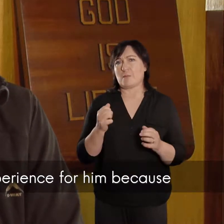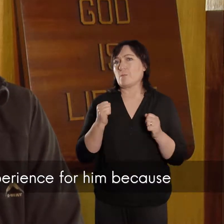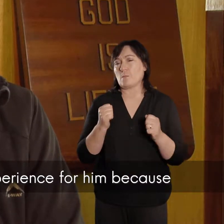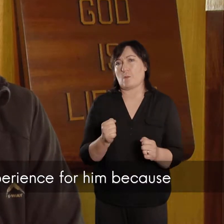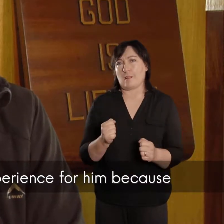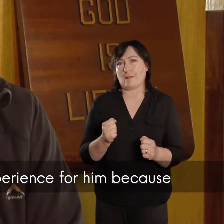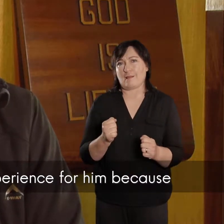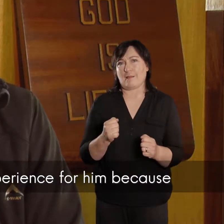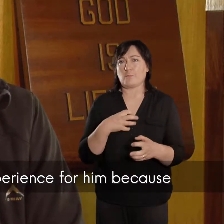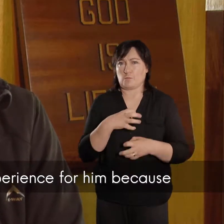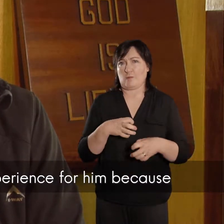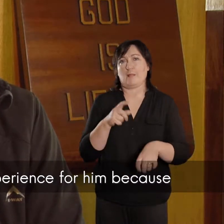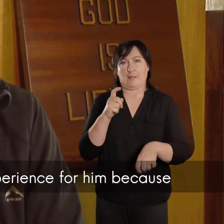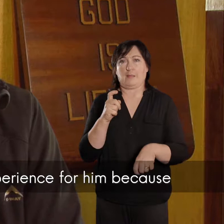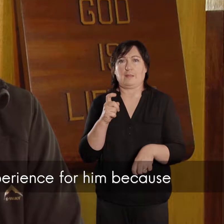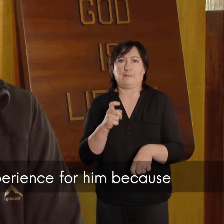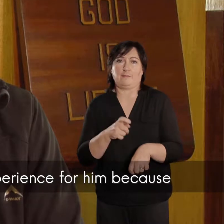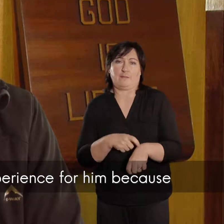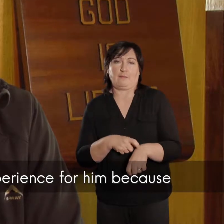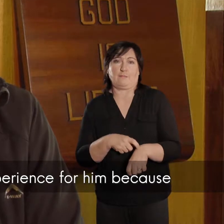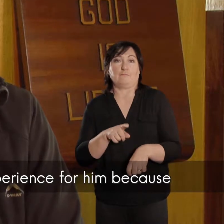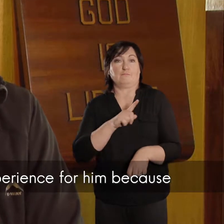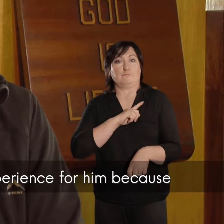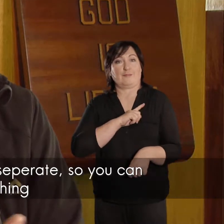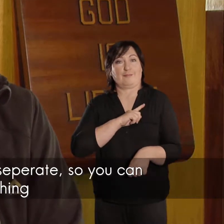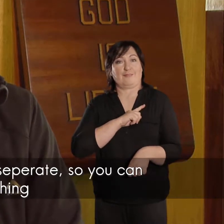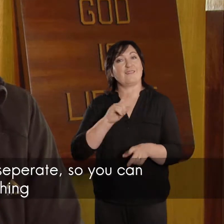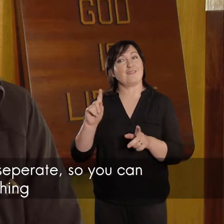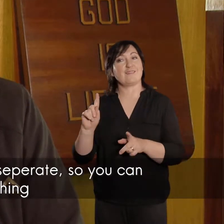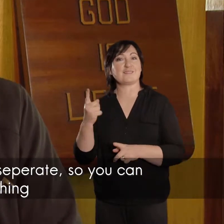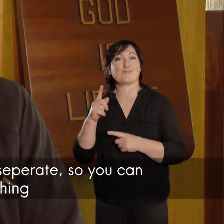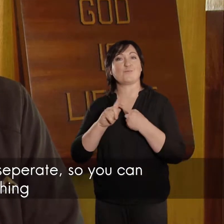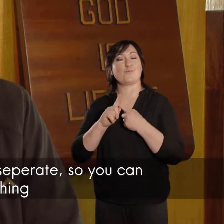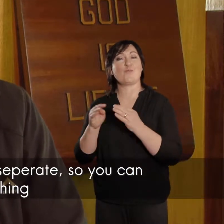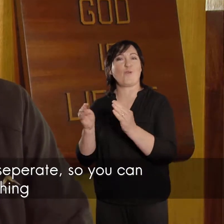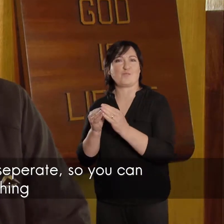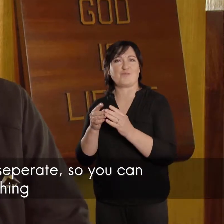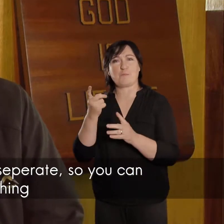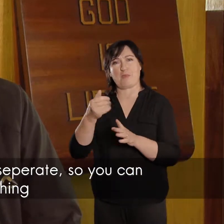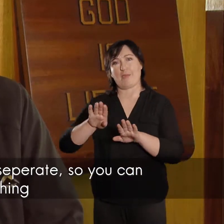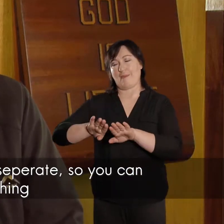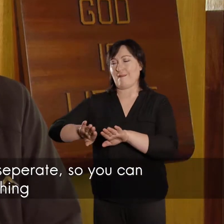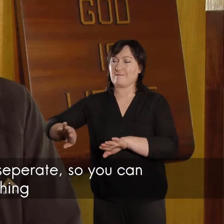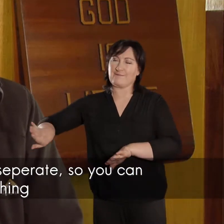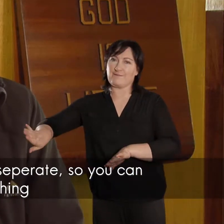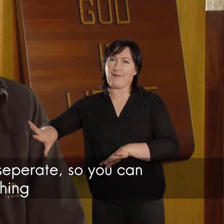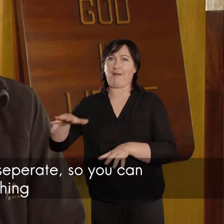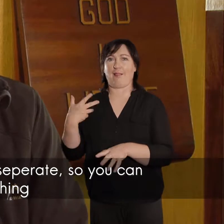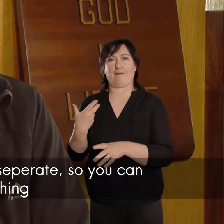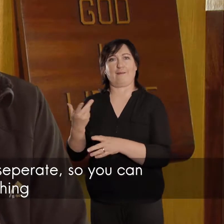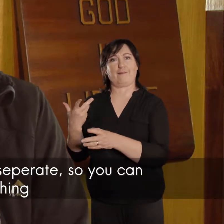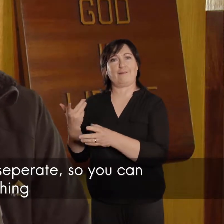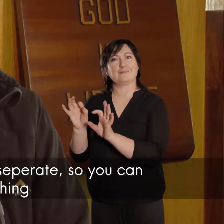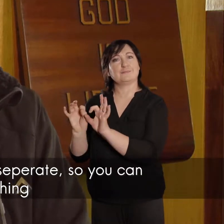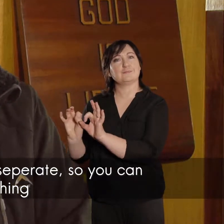een baie traumatische ervaring geweest, want, die pastorie in die onderkant is alleen, die is weg van mensen,